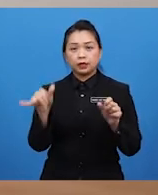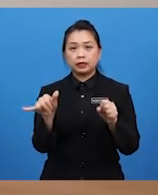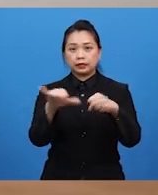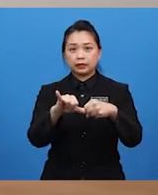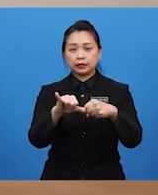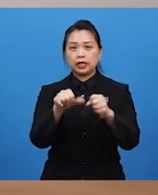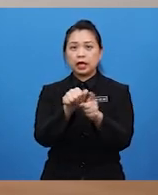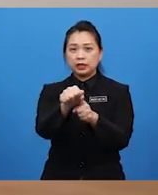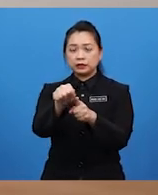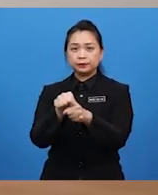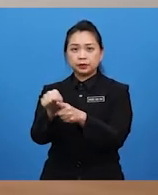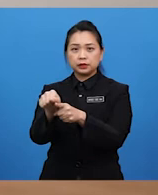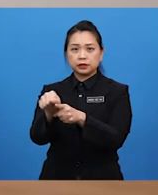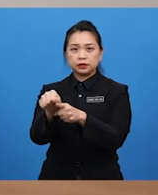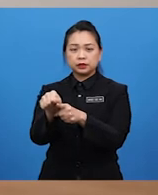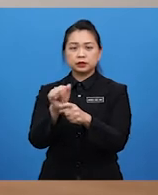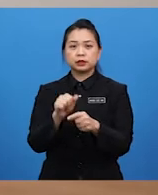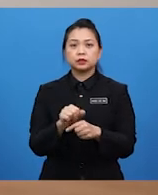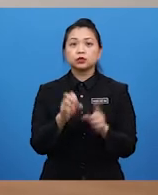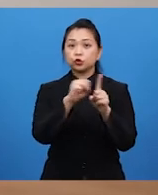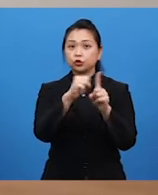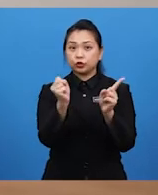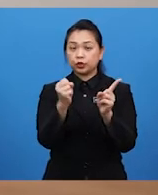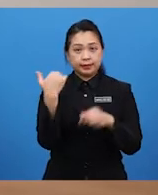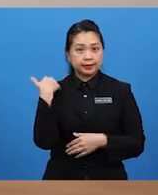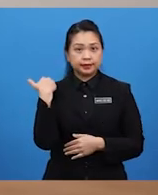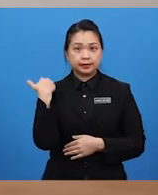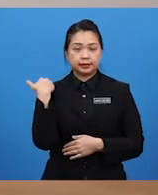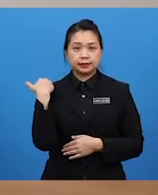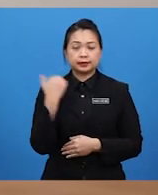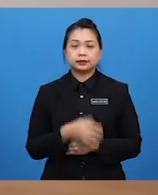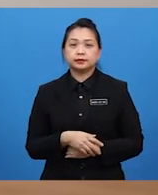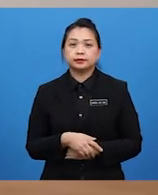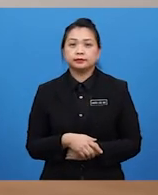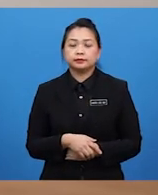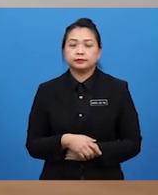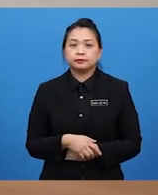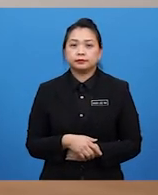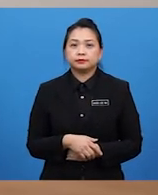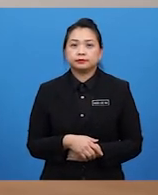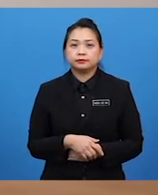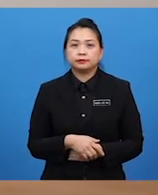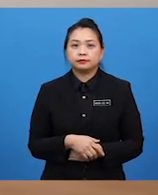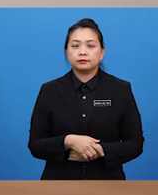aspek sosiologi ini Cikgu Arief? Ada tak karya-karyanya? Untuk pengetahuan Cikgu Donz dan juga pelajar di rumah, terdapat